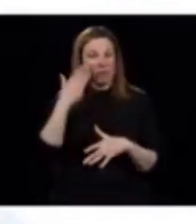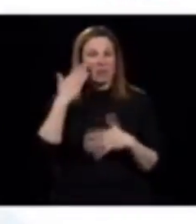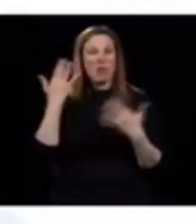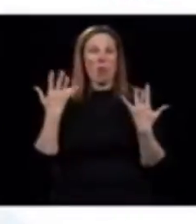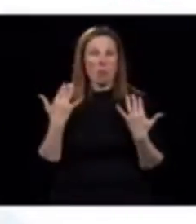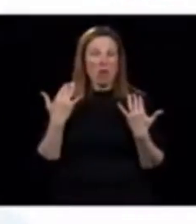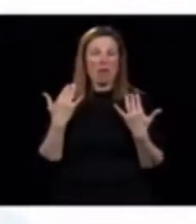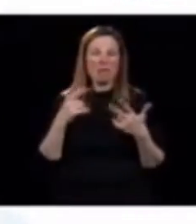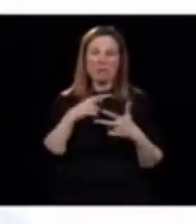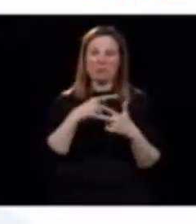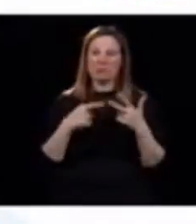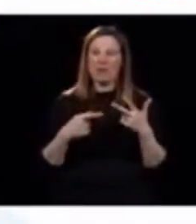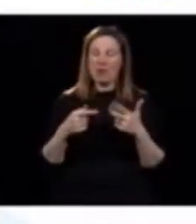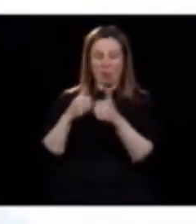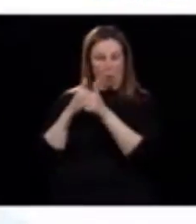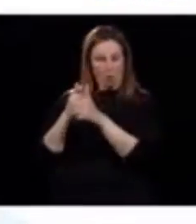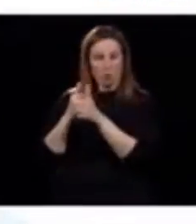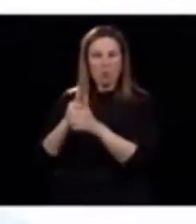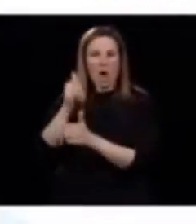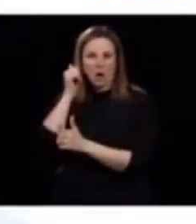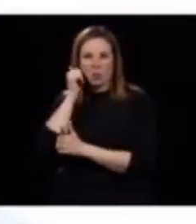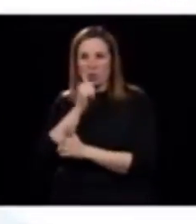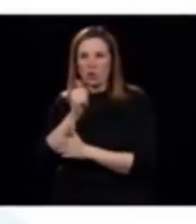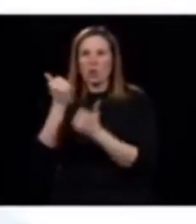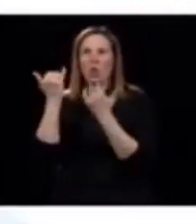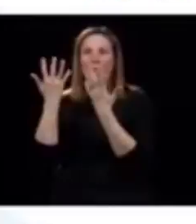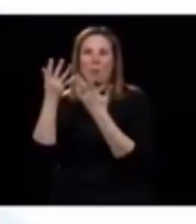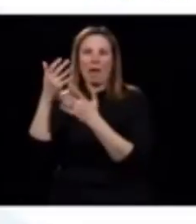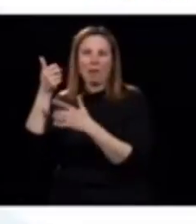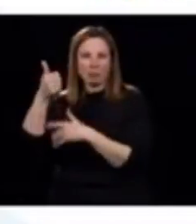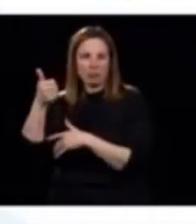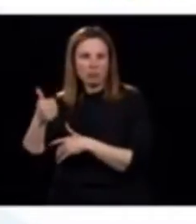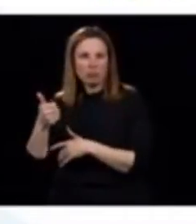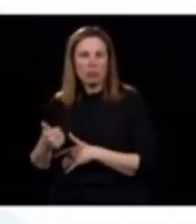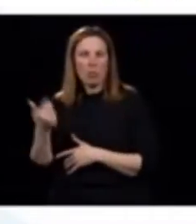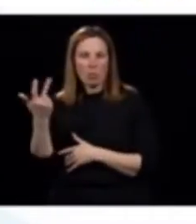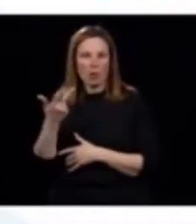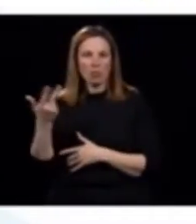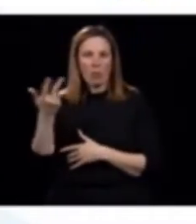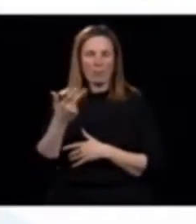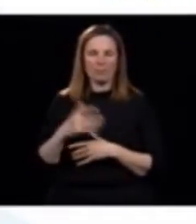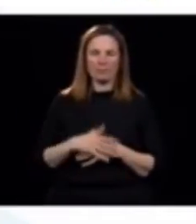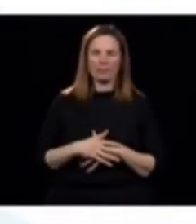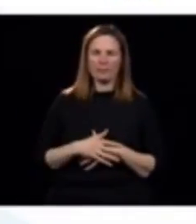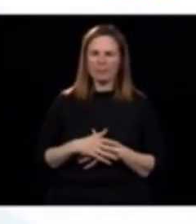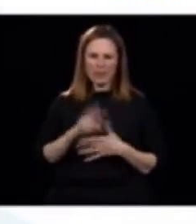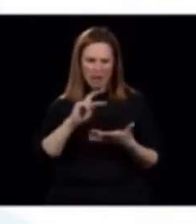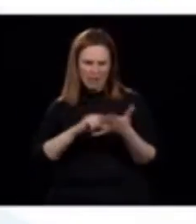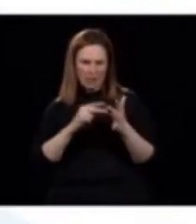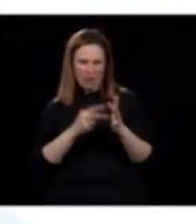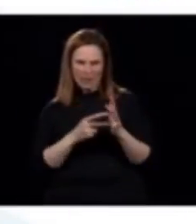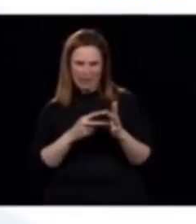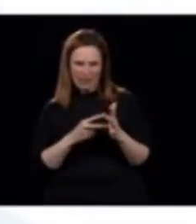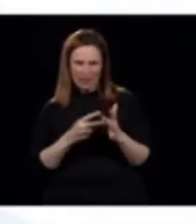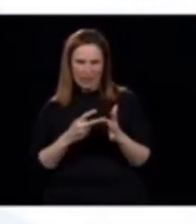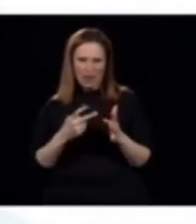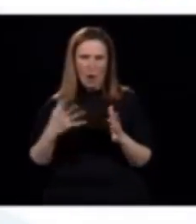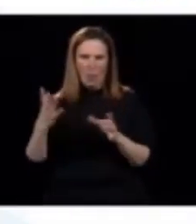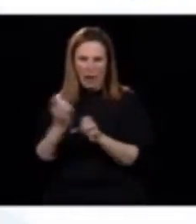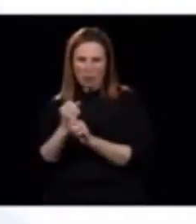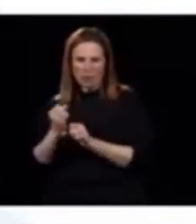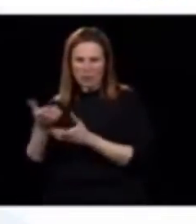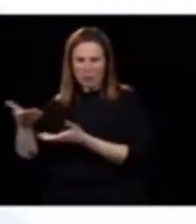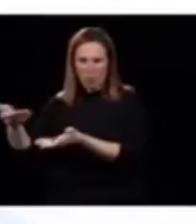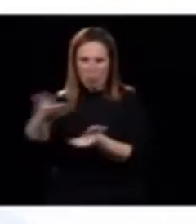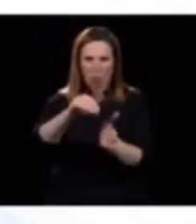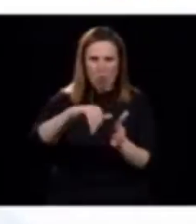Donc, c'est suivi, là, de façon détaillée. Vous ne savez pas si ça fait une grosse différence de réquisitionner ces masques-là?